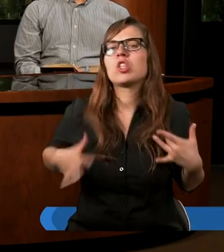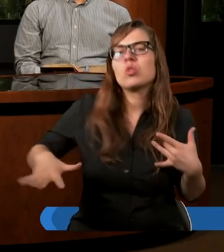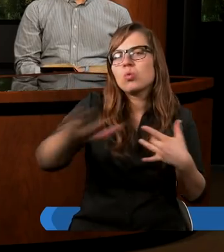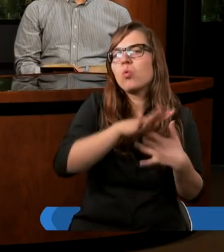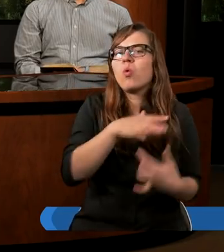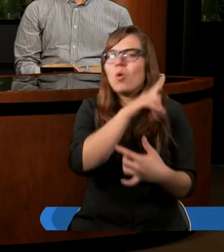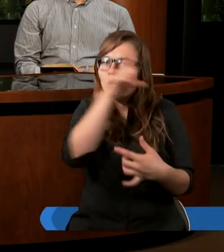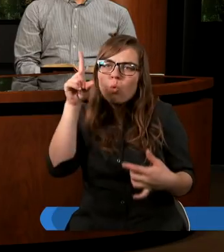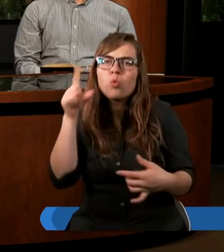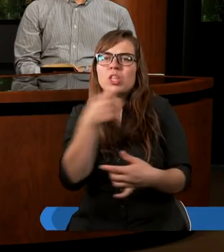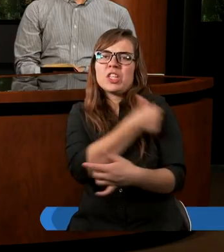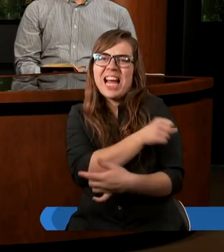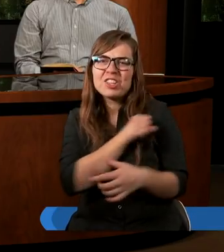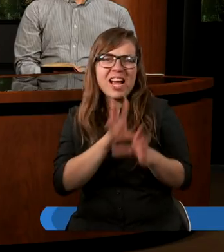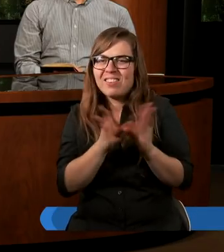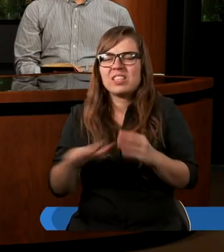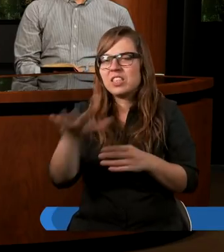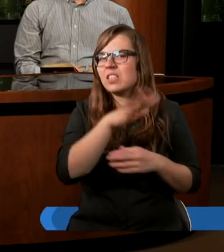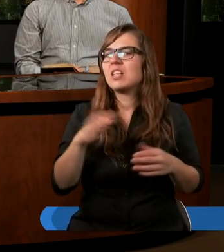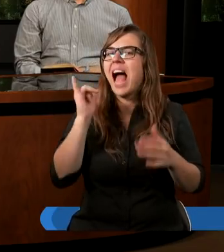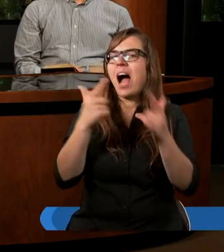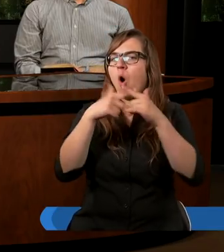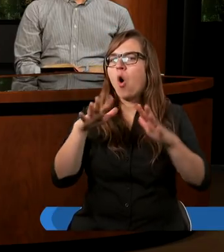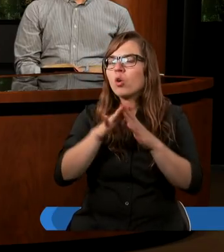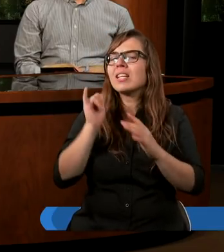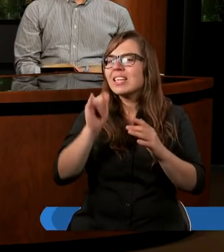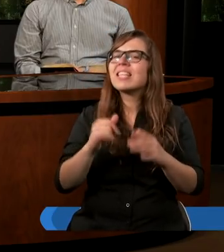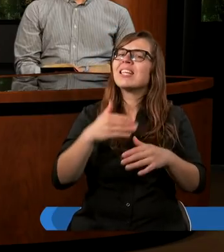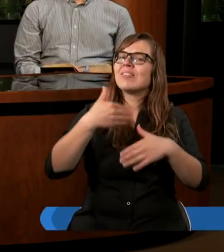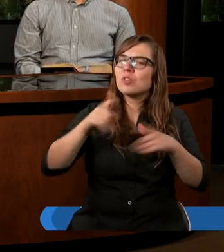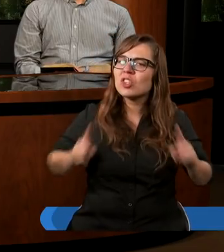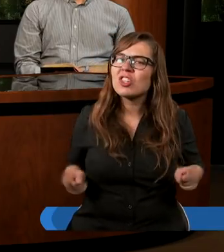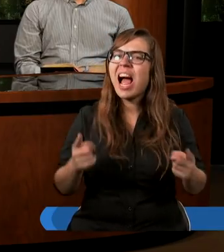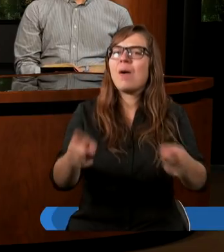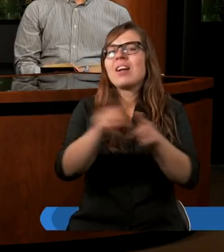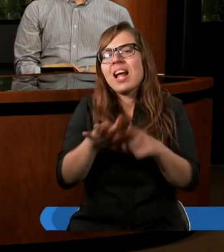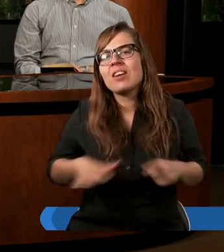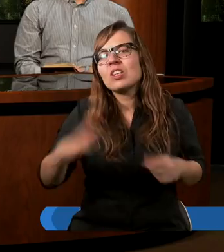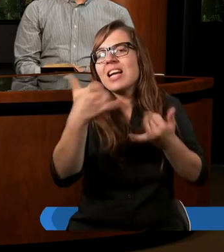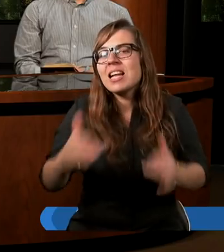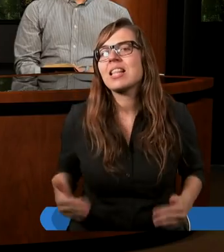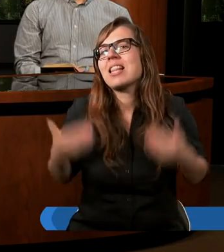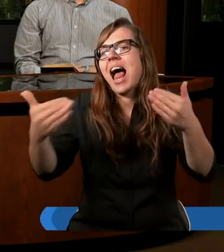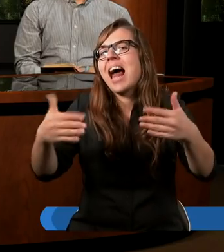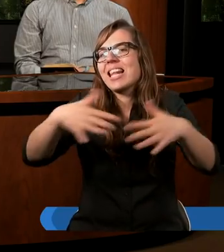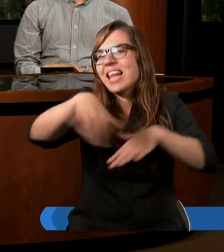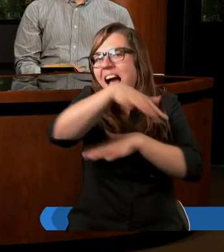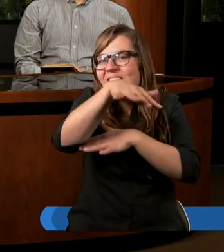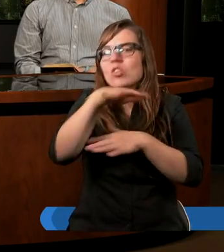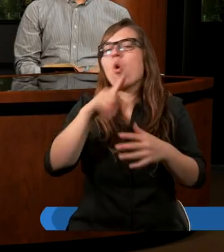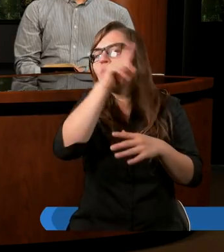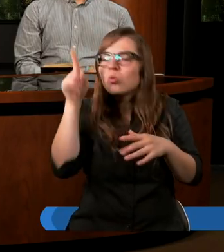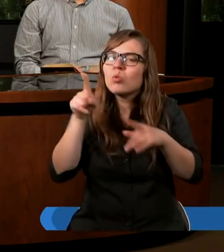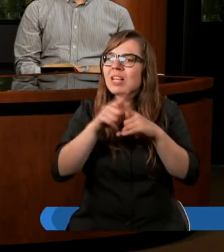funkcjonowaniu nas jako Kościół i funkcjonowaniu nawet dla nas w życiu duchowym, prawda, bo bez tej jedności